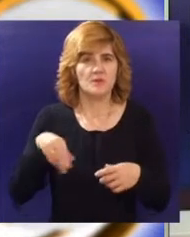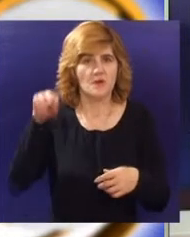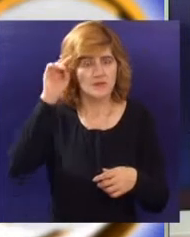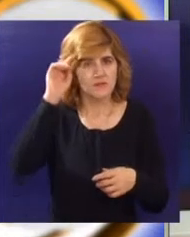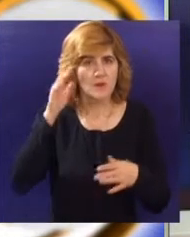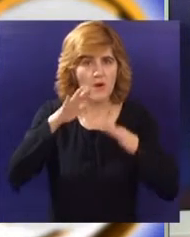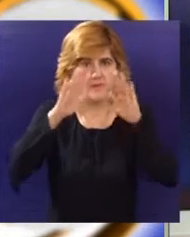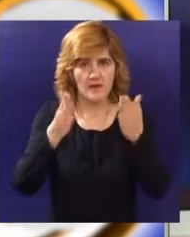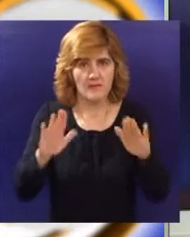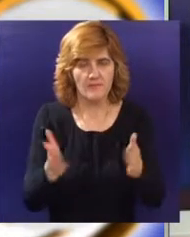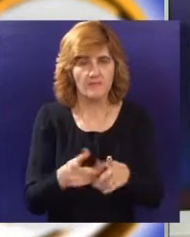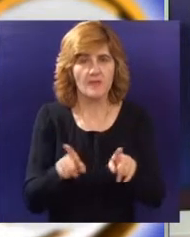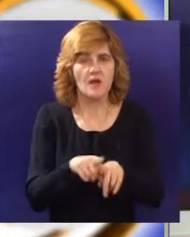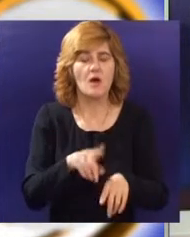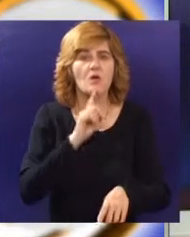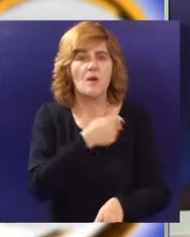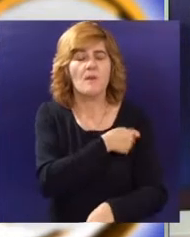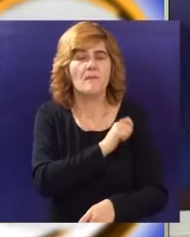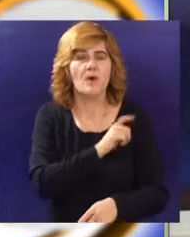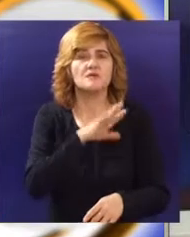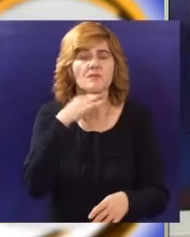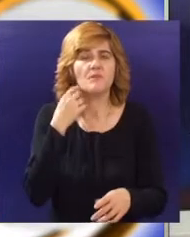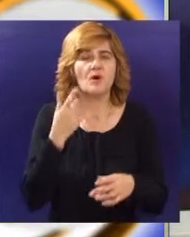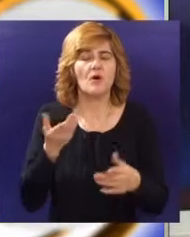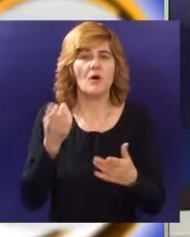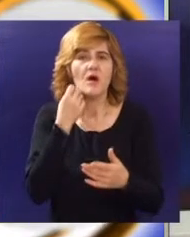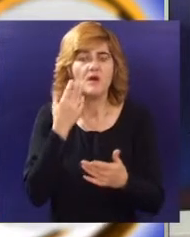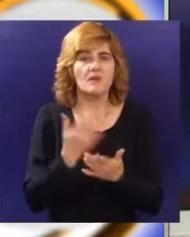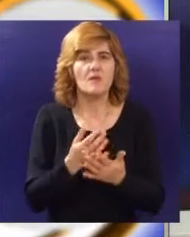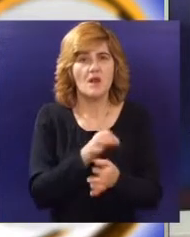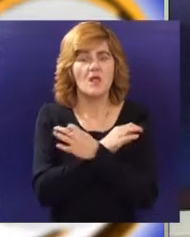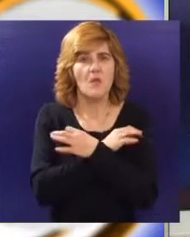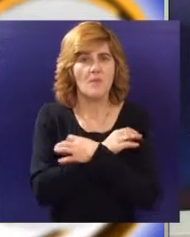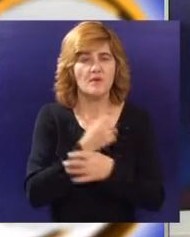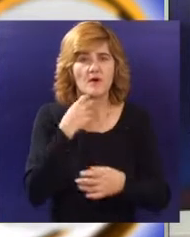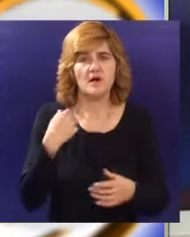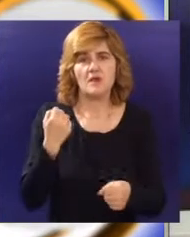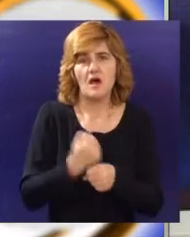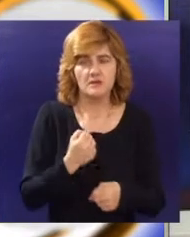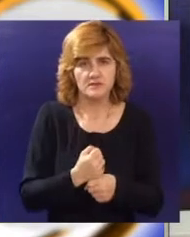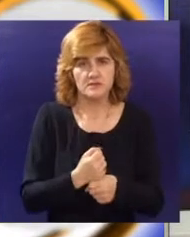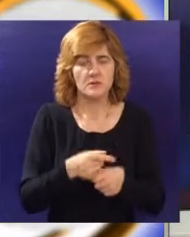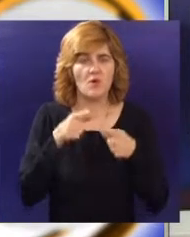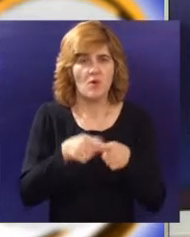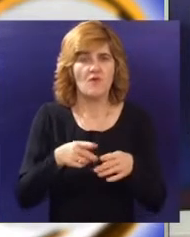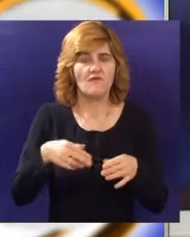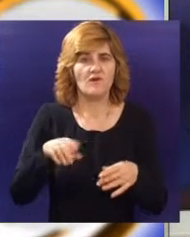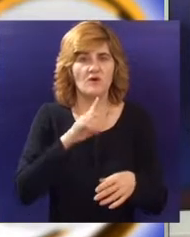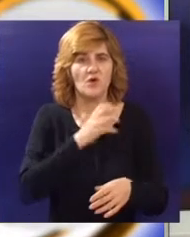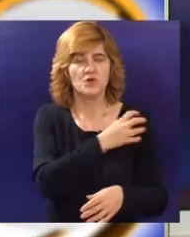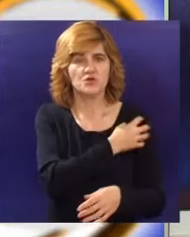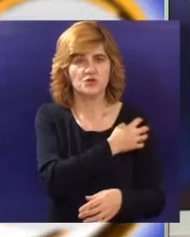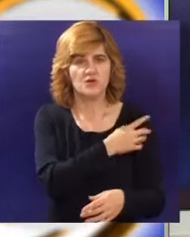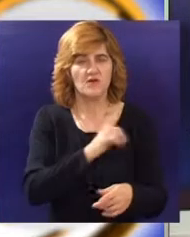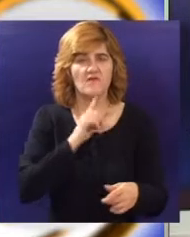ploča u znak sećenja na policijske službenike koji su izgubili život prilikom obavljanja službenih dužnosti. Spomen ploču otkrili su načelnik Subotičke